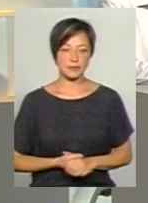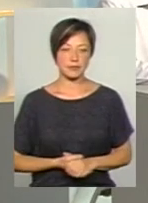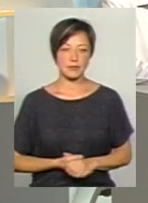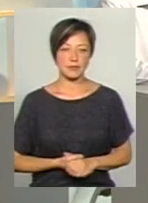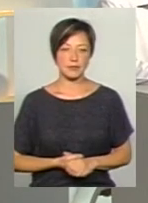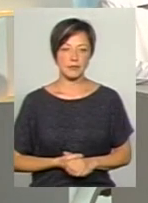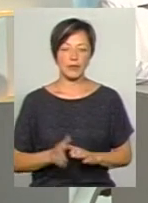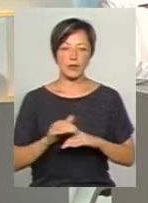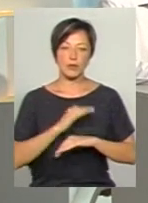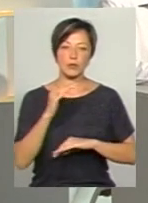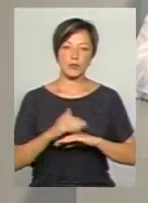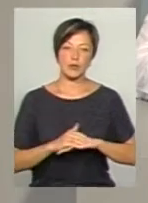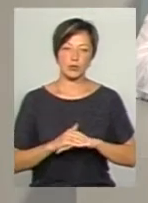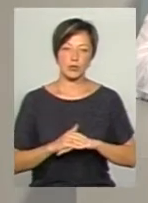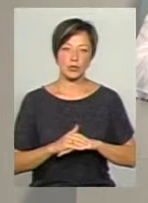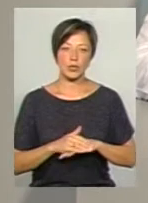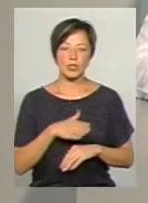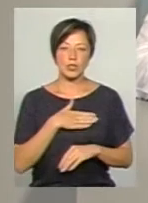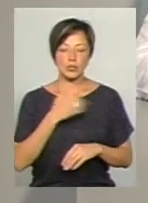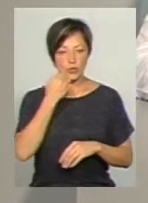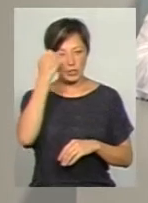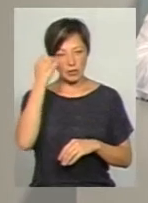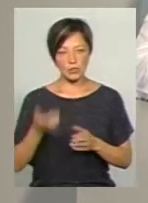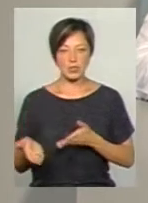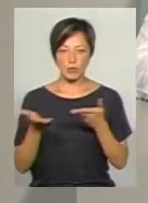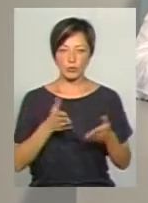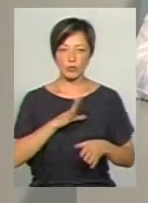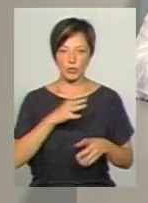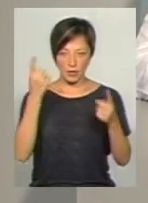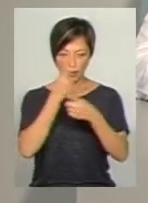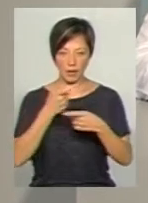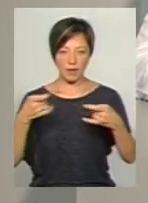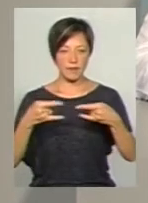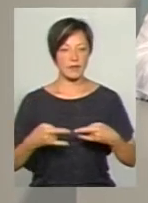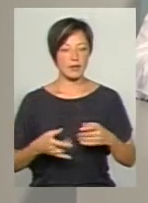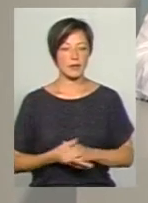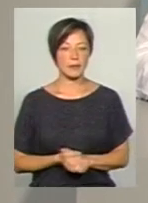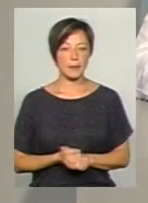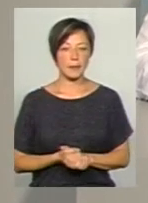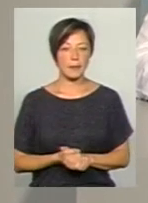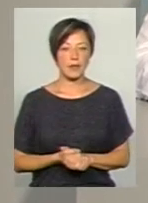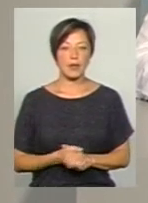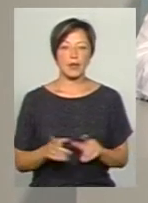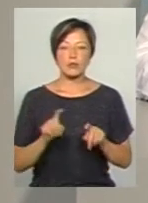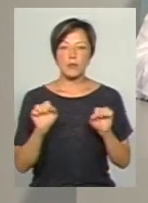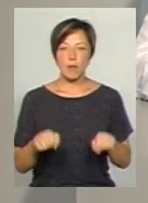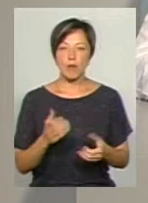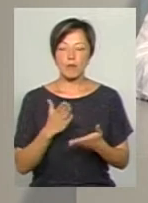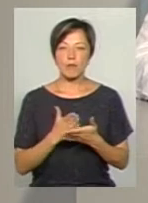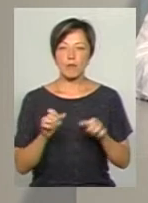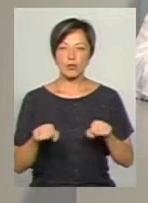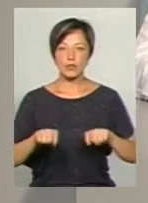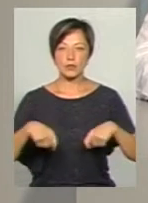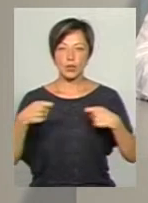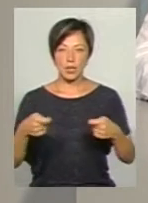Доброго вечора. Щиро дякую за запрошення бути на ефірі. Через те, що маю можливість донести до